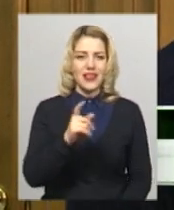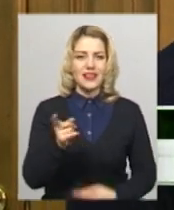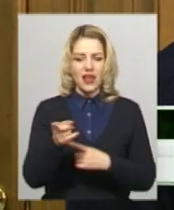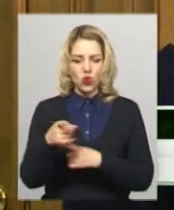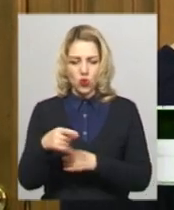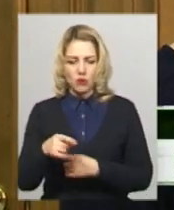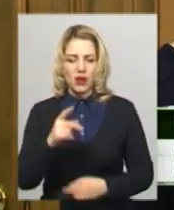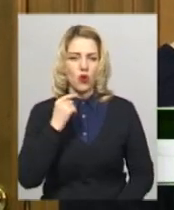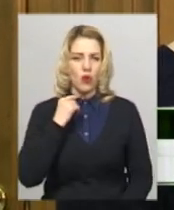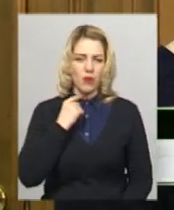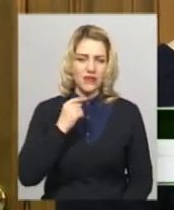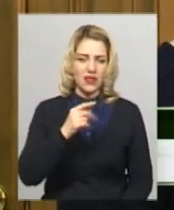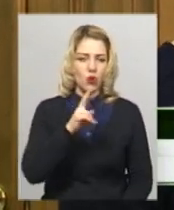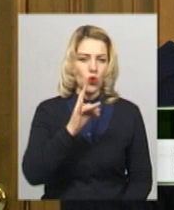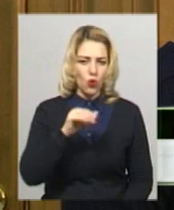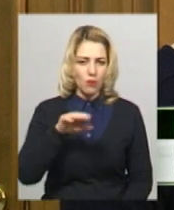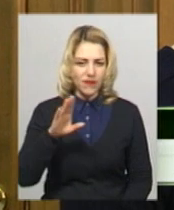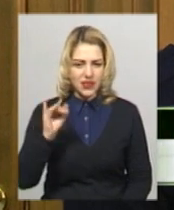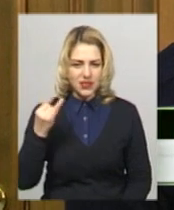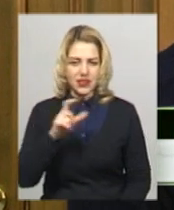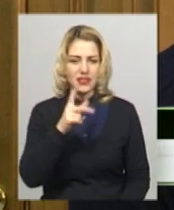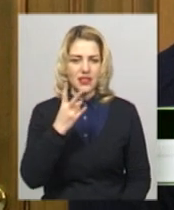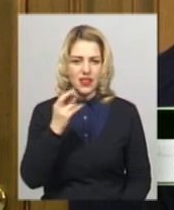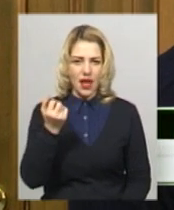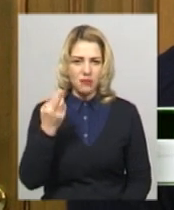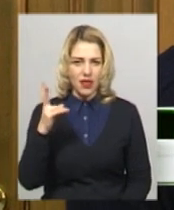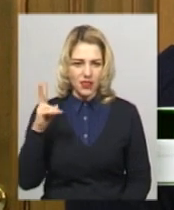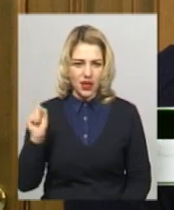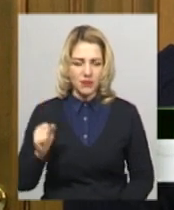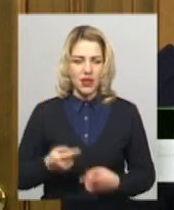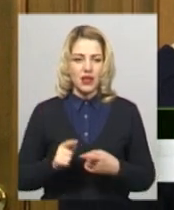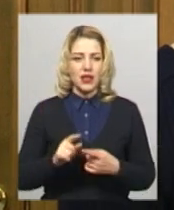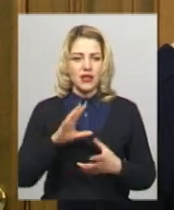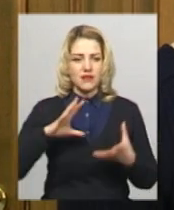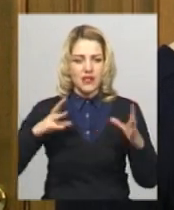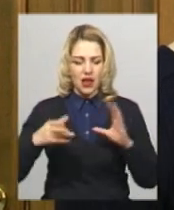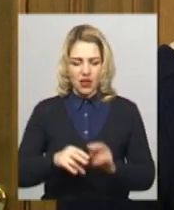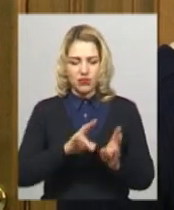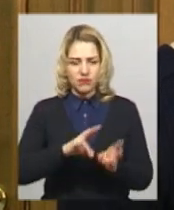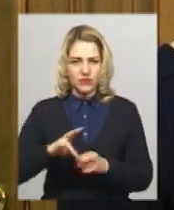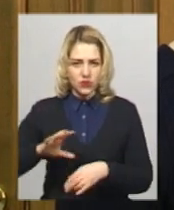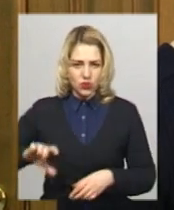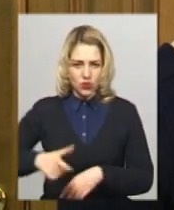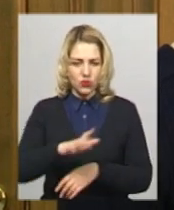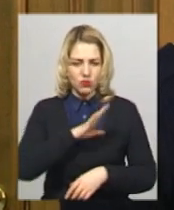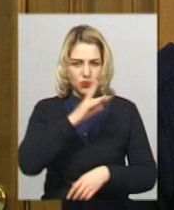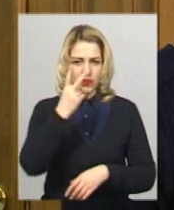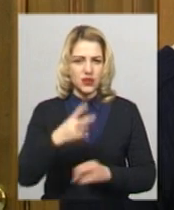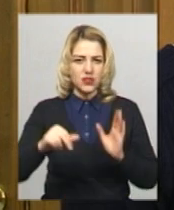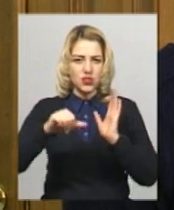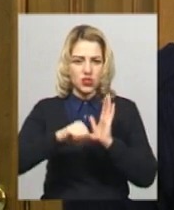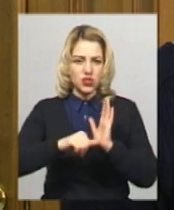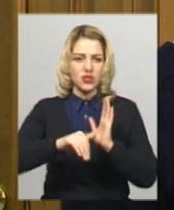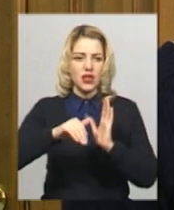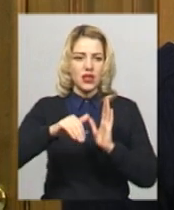'янка, Н-03, Н-02 та Н-25 дорогу. Загальна цифра ураженості склала 26 тисяч квадратних